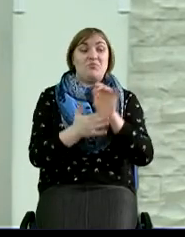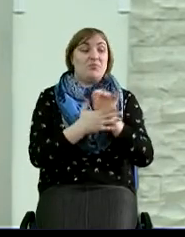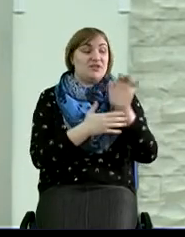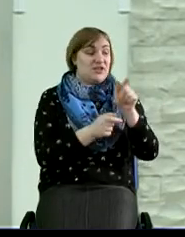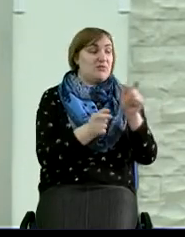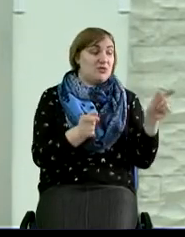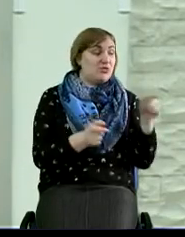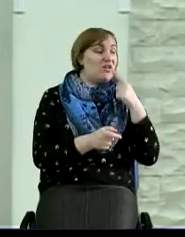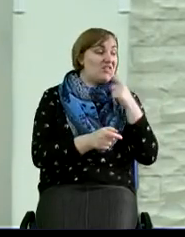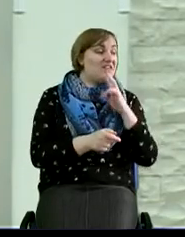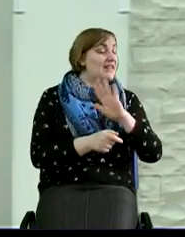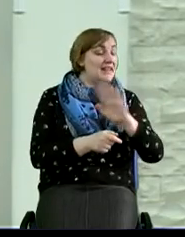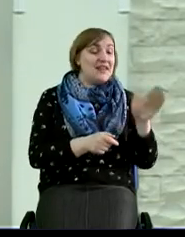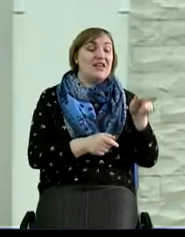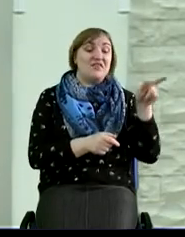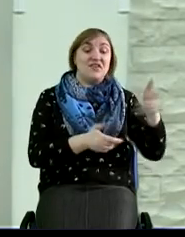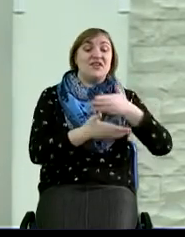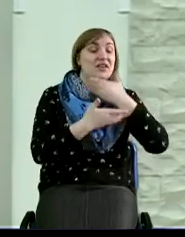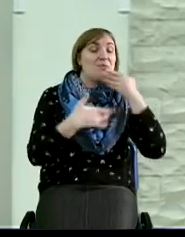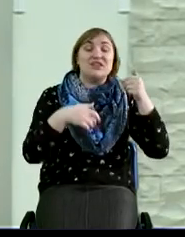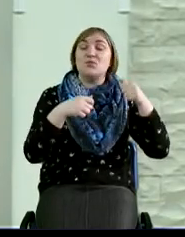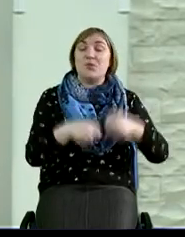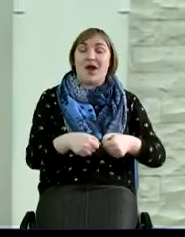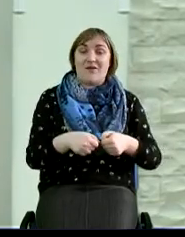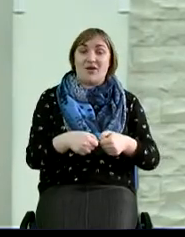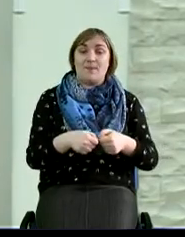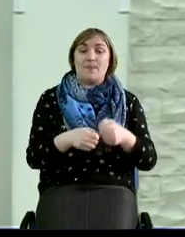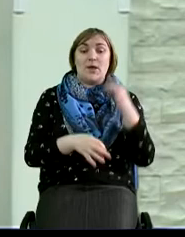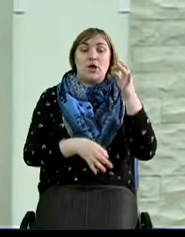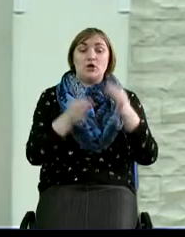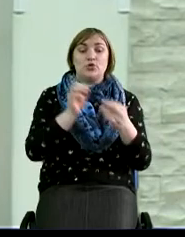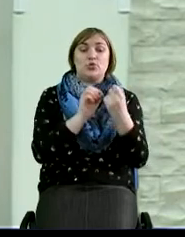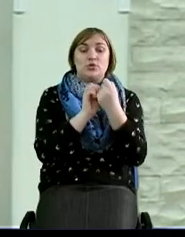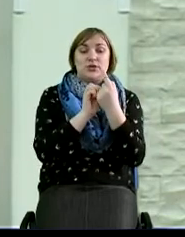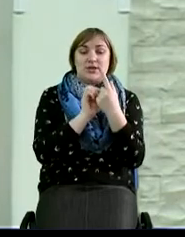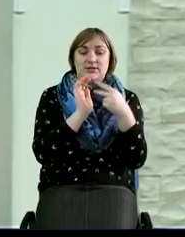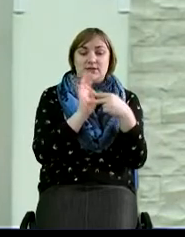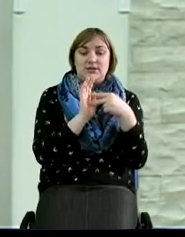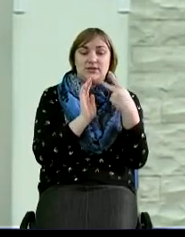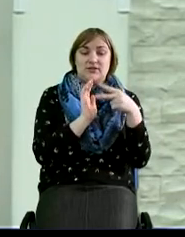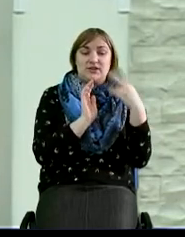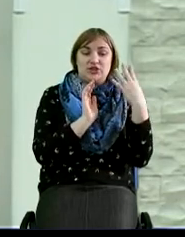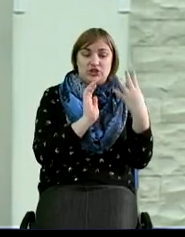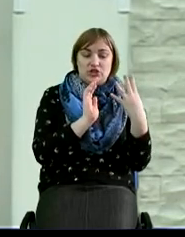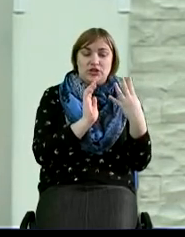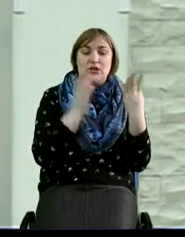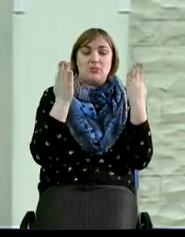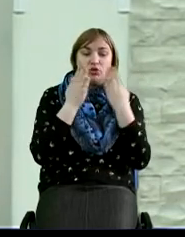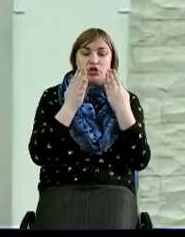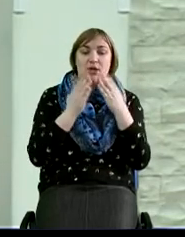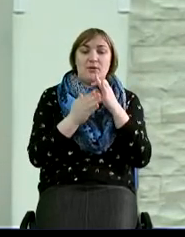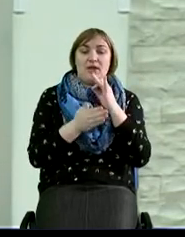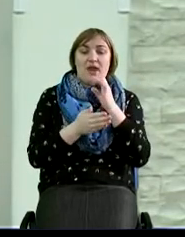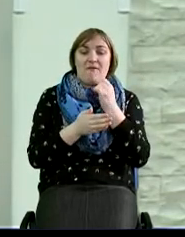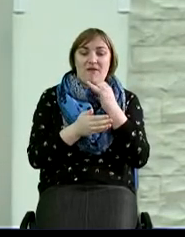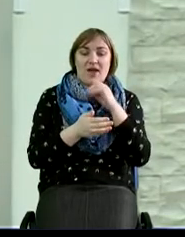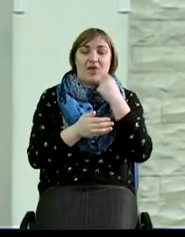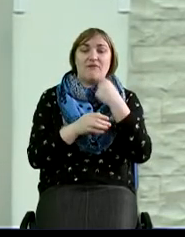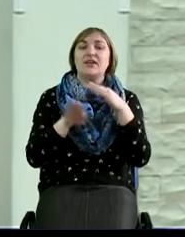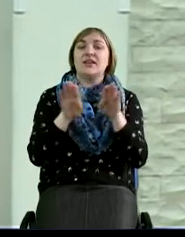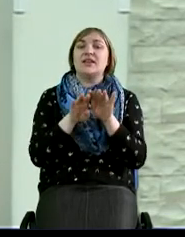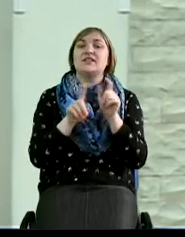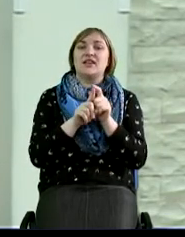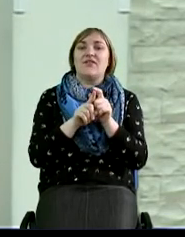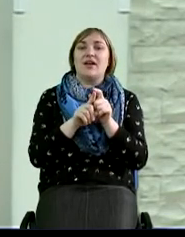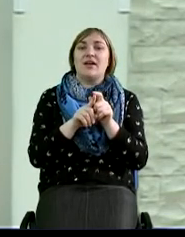аммонитянам, говорит, нет, вы не имеете этого права. И в суде 11 глава, 24 стих, мы читаем, Иофай говорит такие слова,